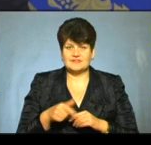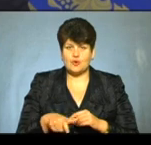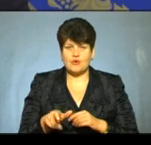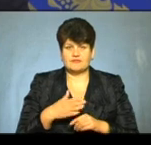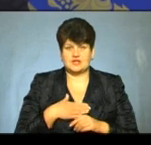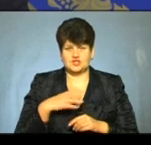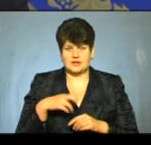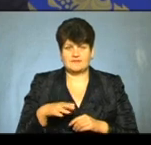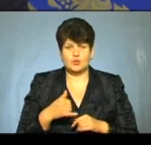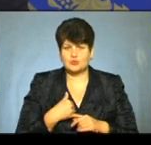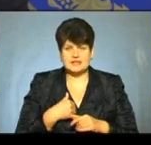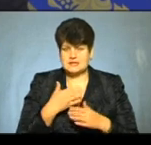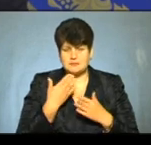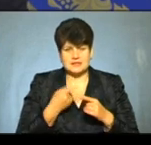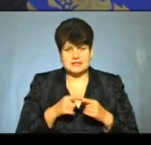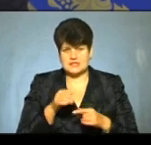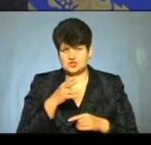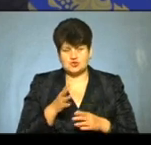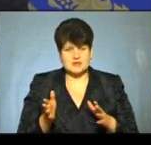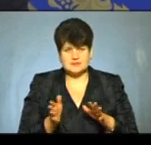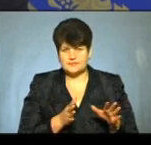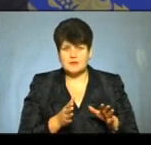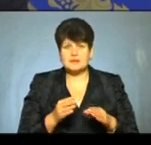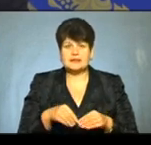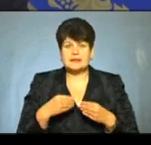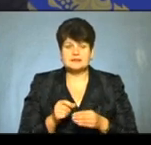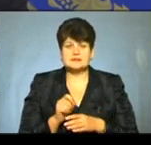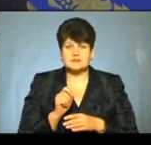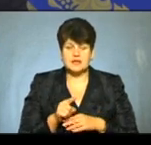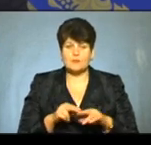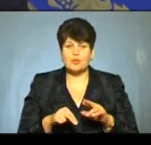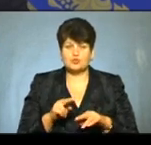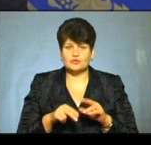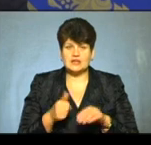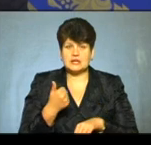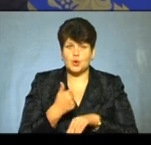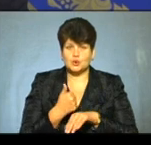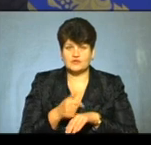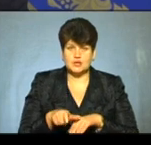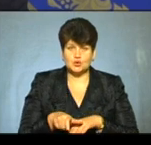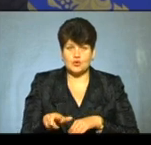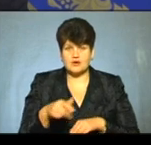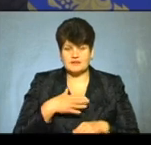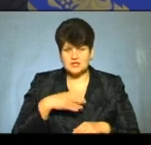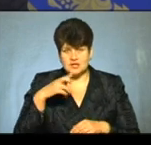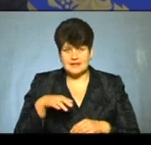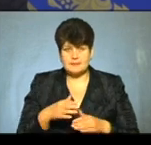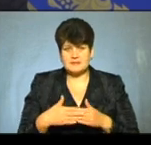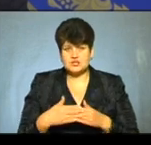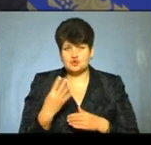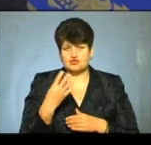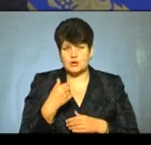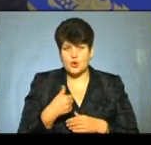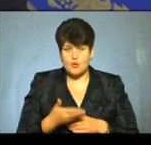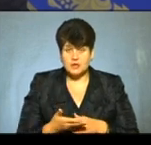У нас немає на цей час. Ми поставили задачу, щоб побудувати головні дороги в нашій країні за найближчі